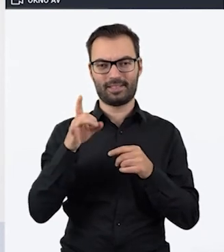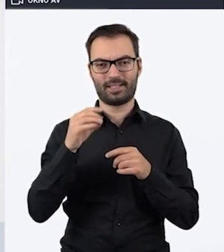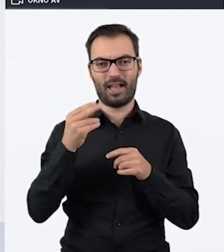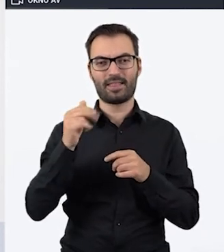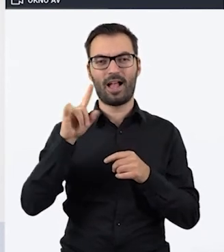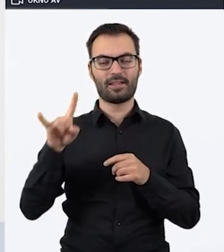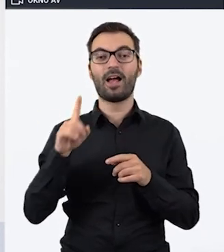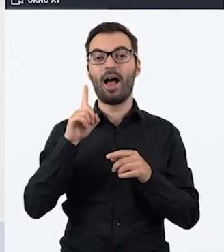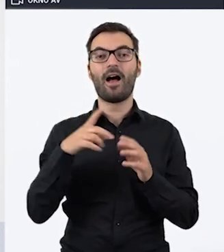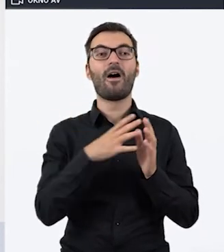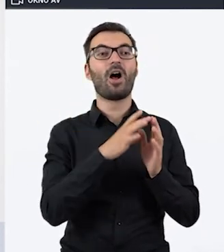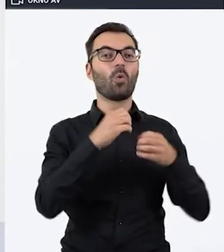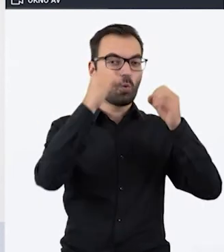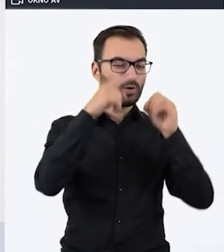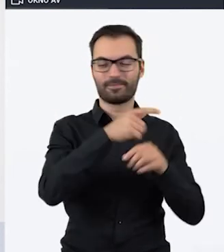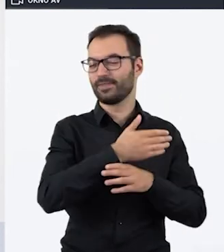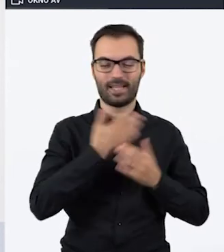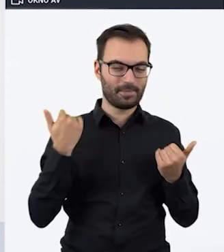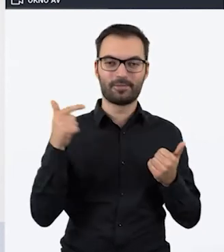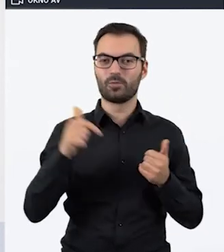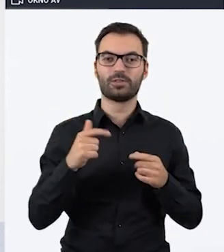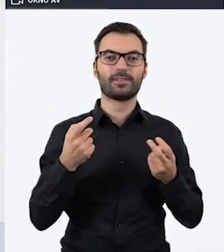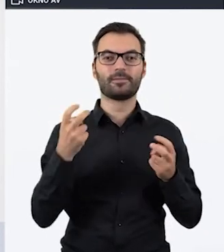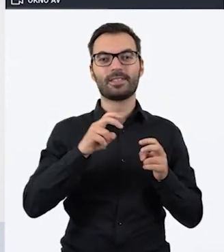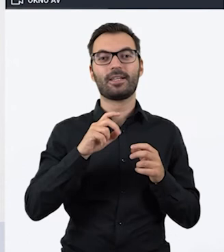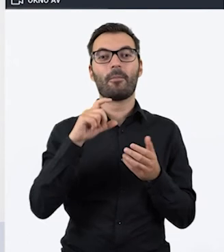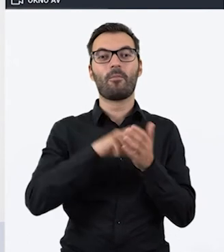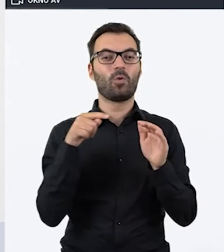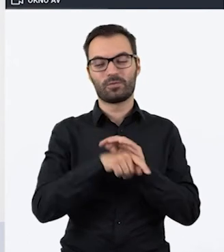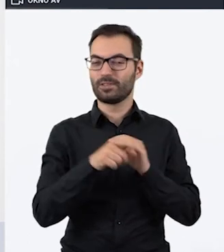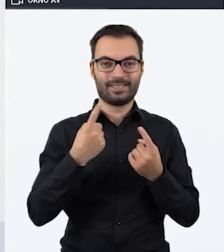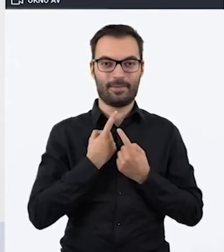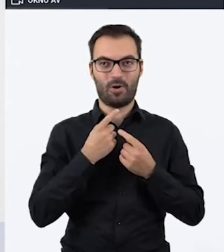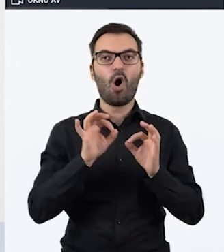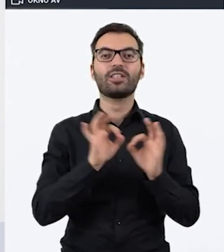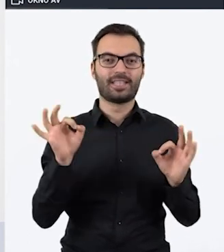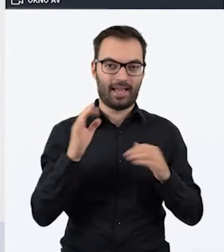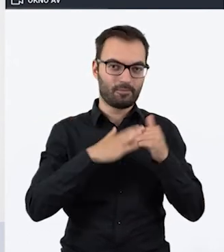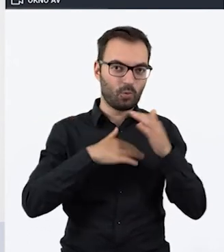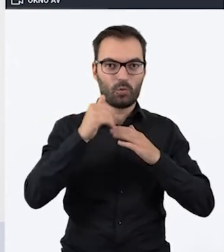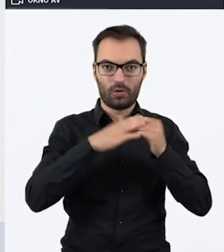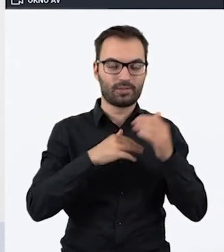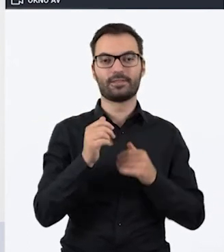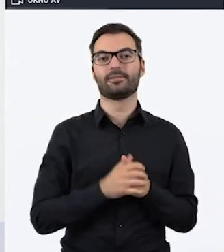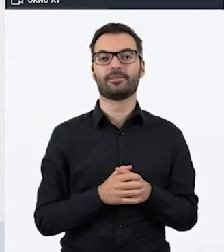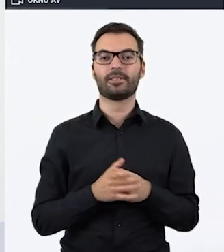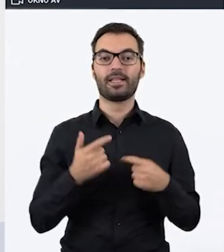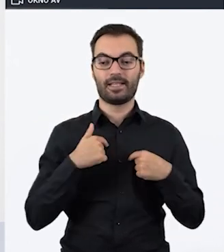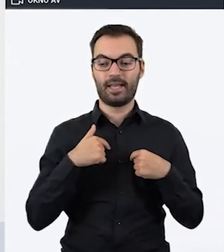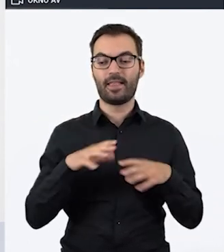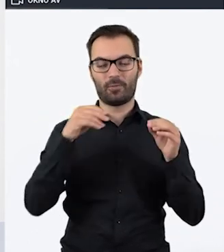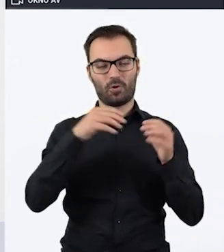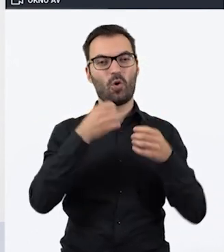natomiast w formularzu nie ma i trzeba tworzyć taki Escape Room od podstaw. Ja zacznę teraz od